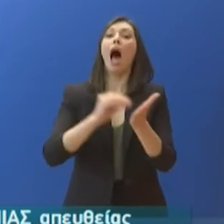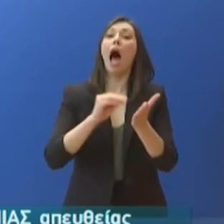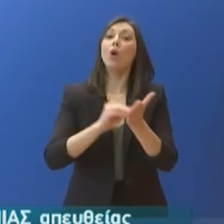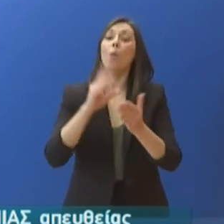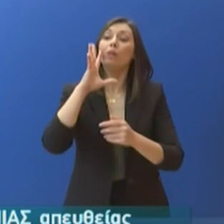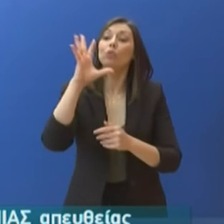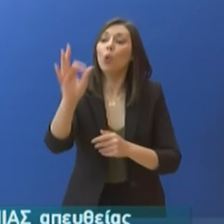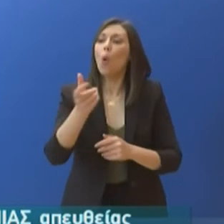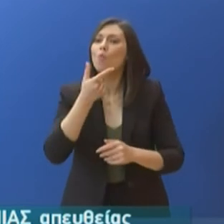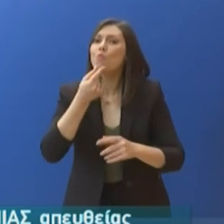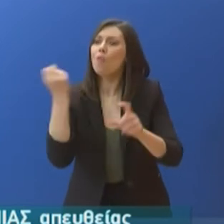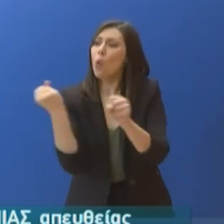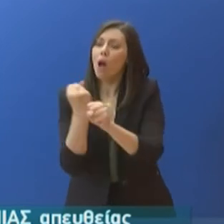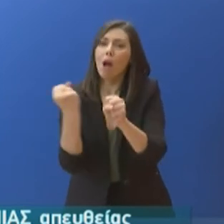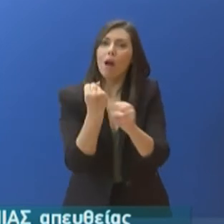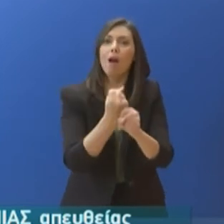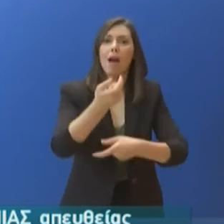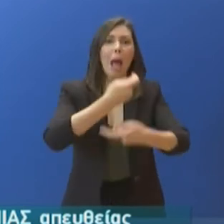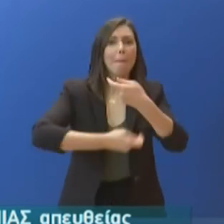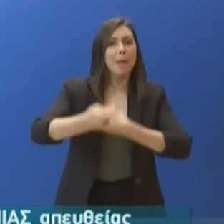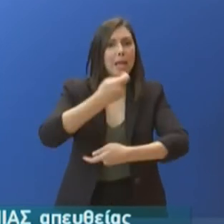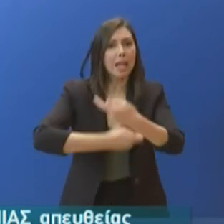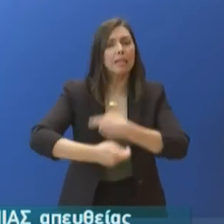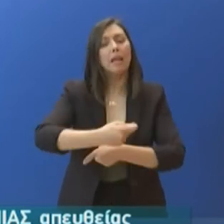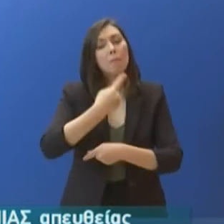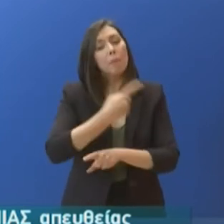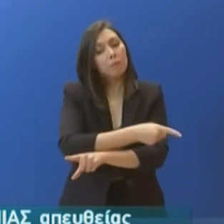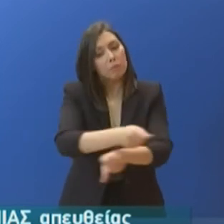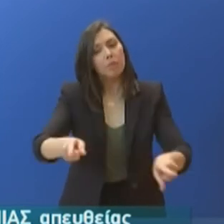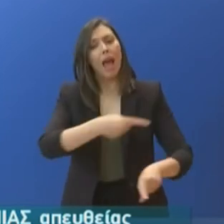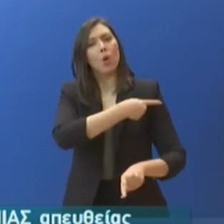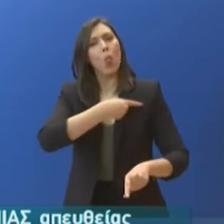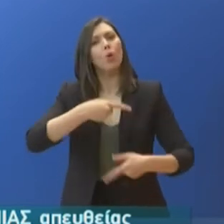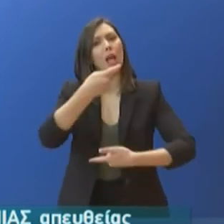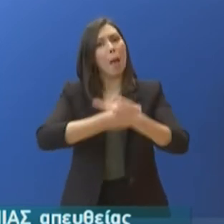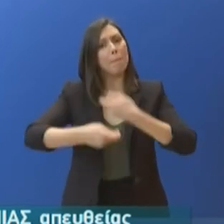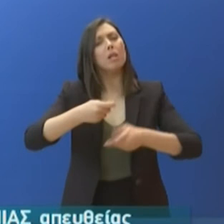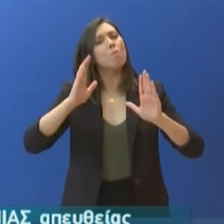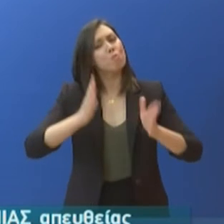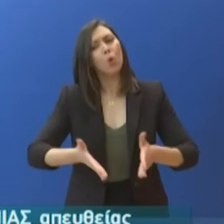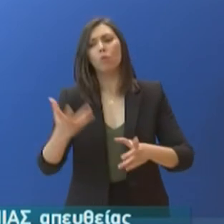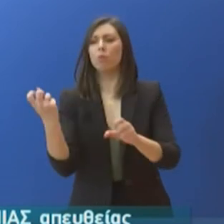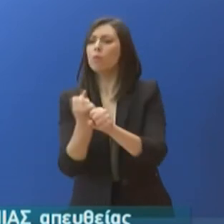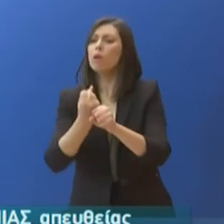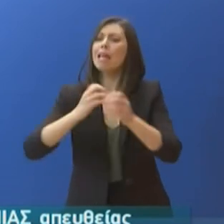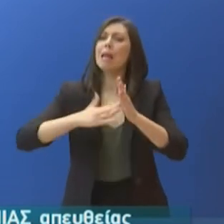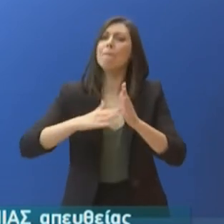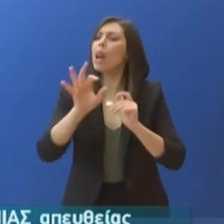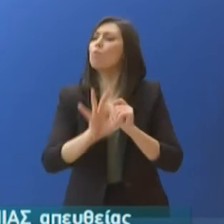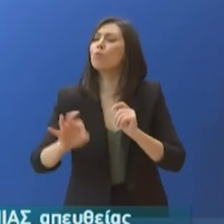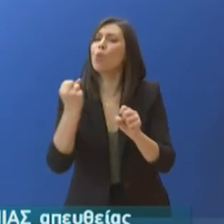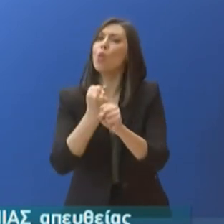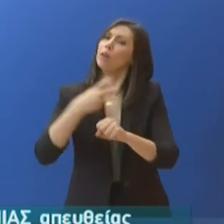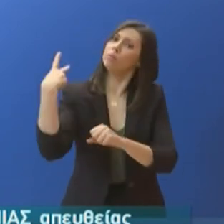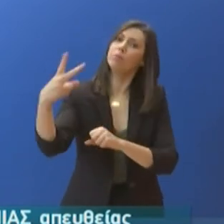διευκόλυνση εργαζόμενων και επιχειρήσεων παρέχεται δυνατότητα σε επιχειρήσεις να προχωρούν σε σχήματα εξ αποστάσεως παροχής εργασίας. Παράλληλα,